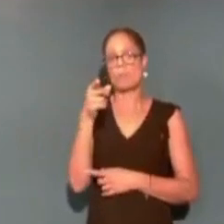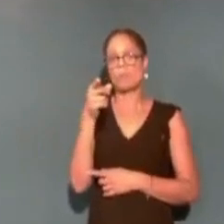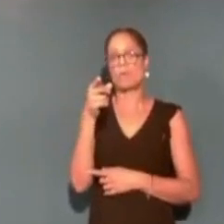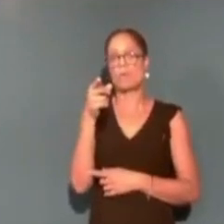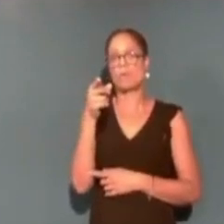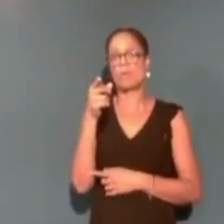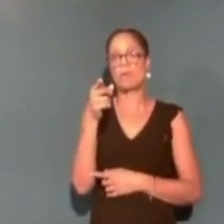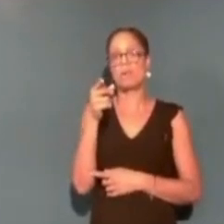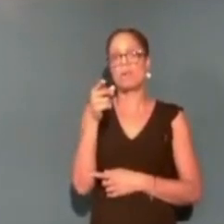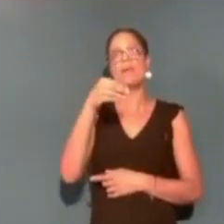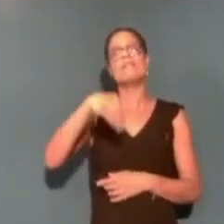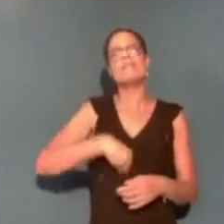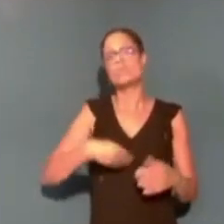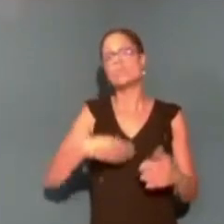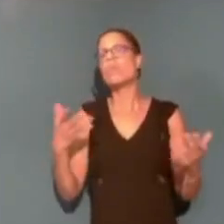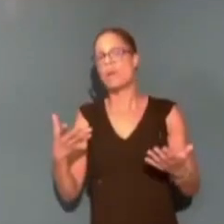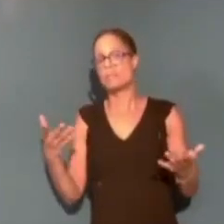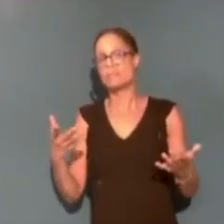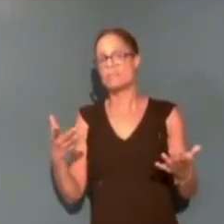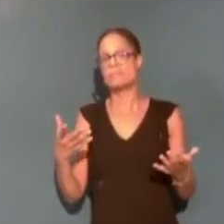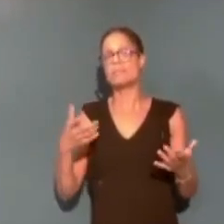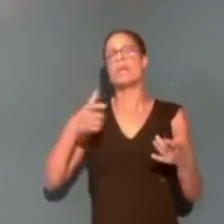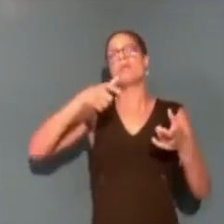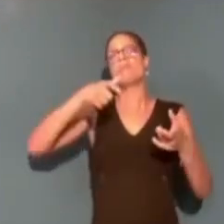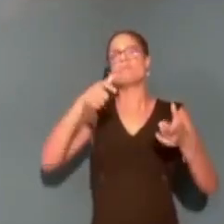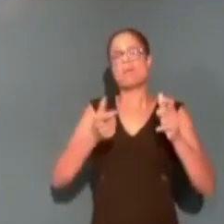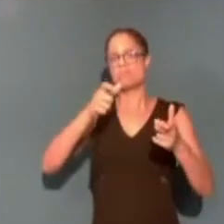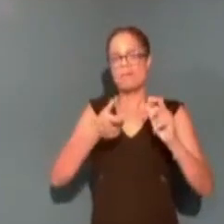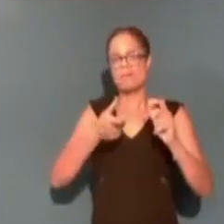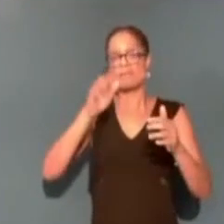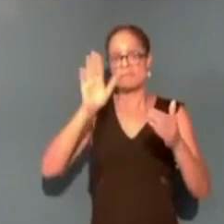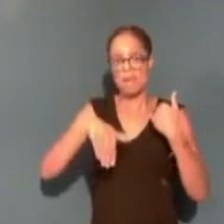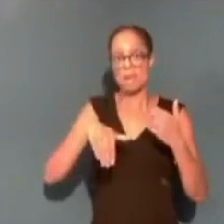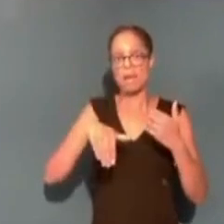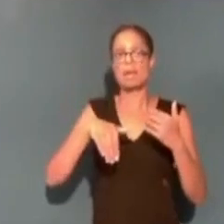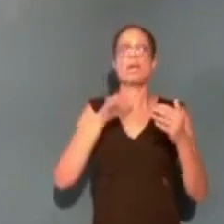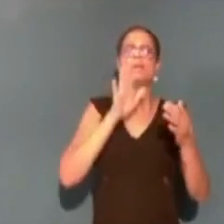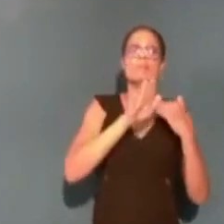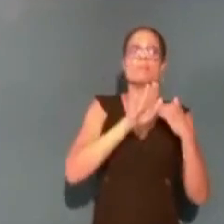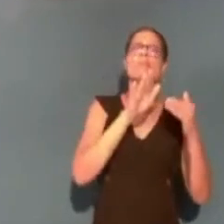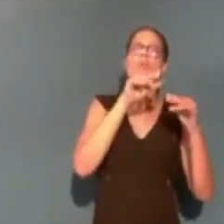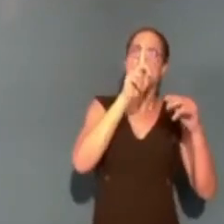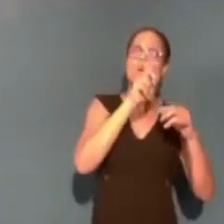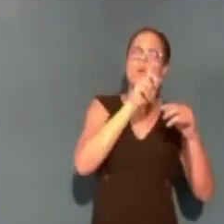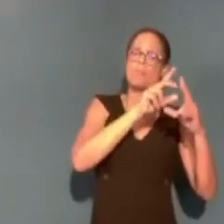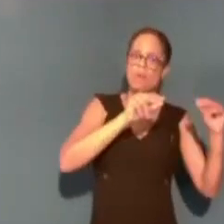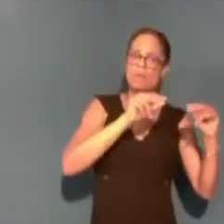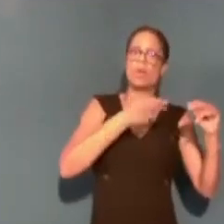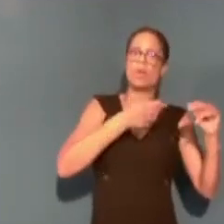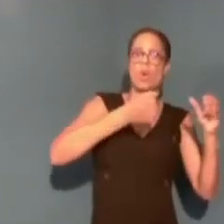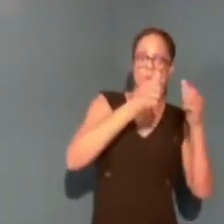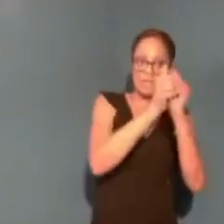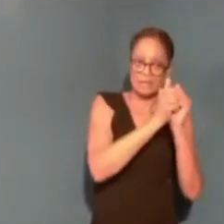au dysfonctionnement aussi bien de l'assédissement collectif que de'assédissement non collectif.